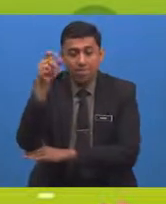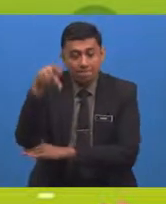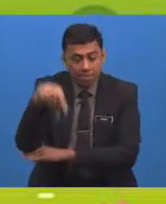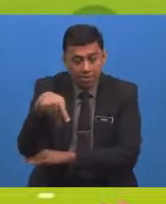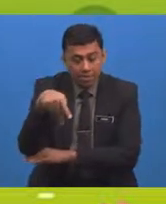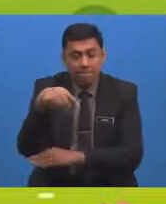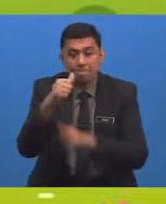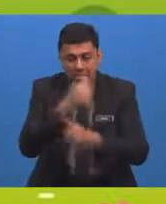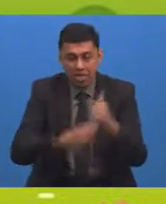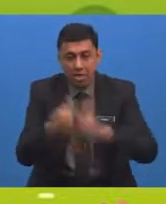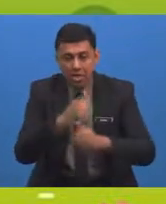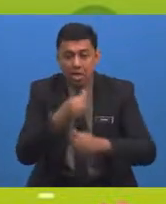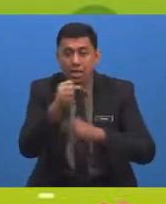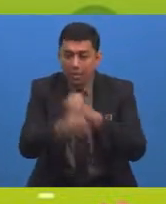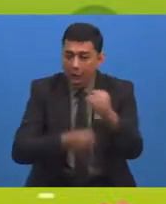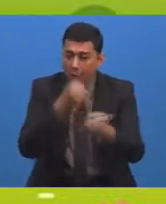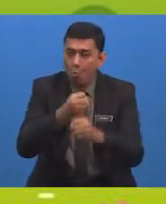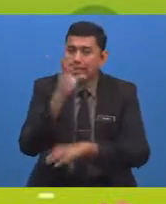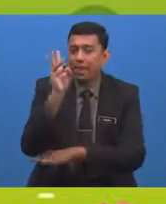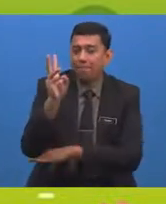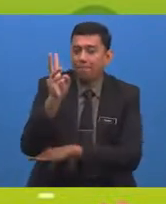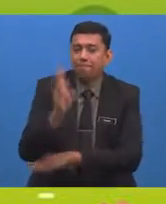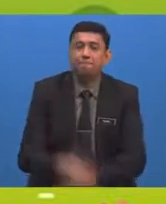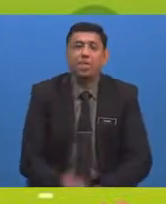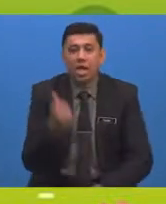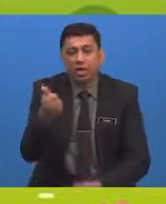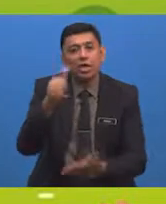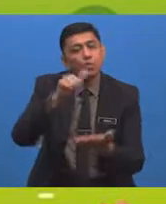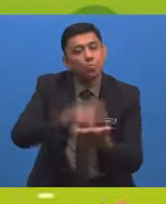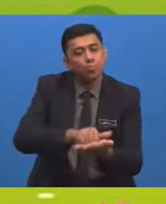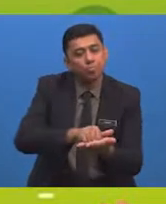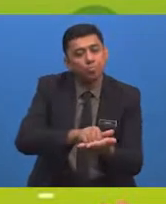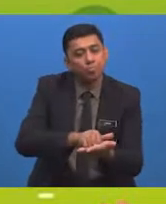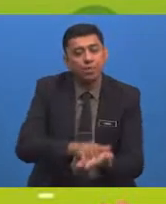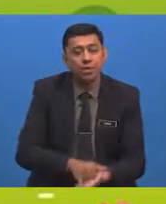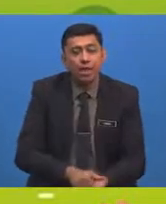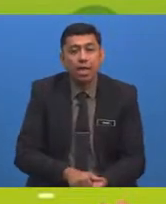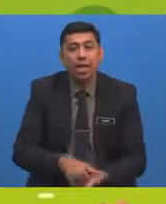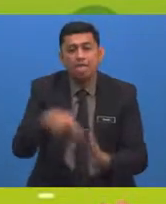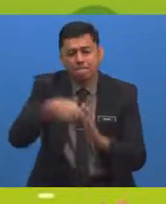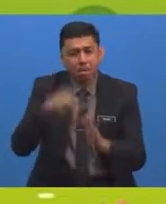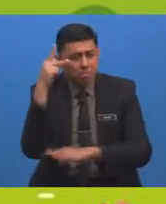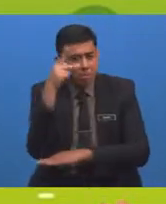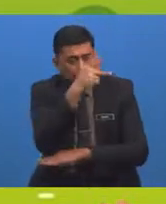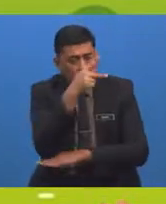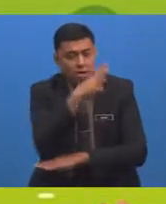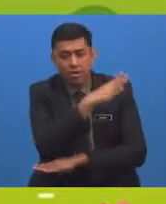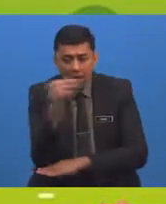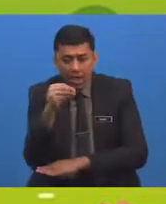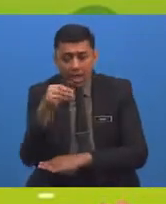Sains tahun 6 Iaitu Pembelajaran dan